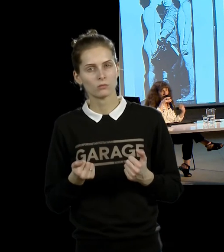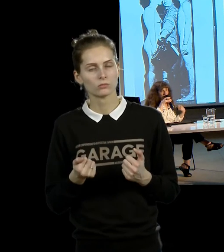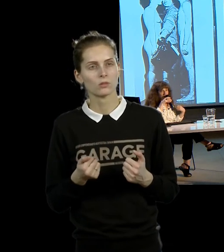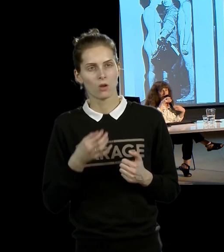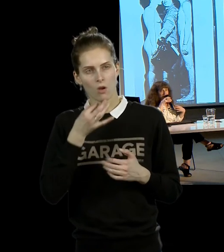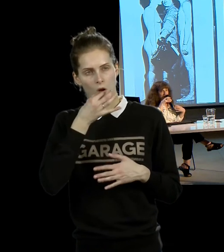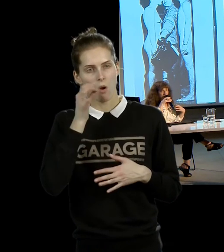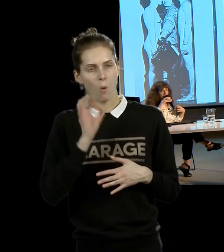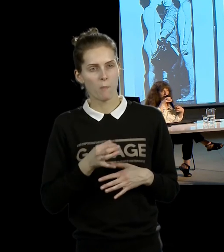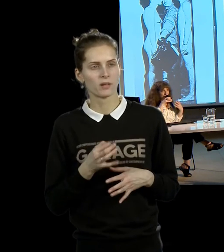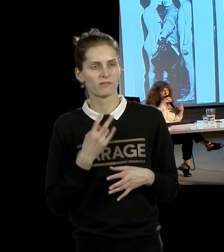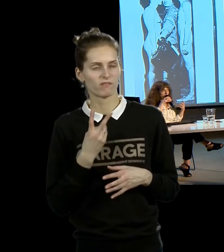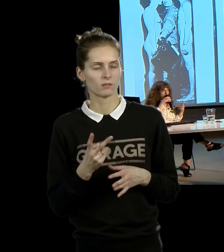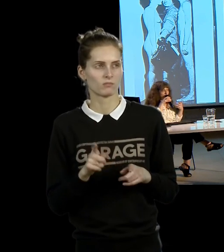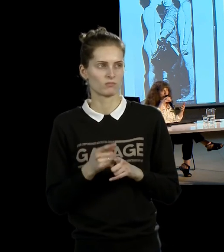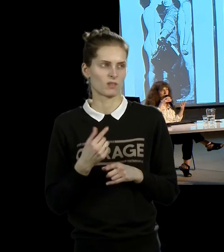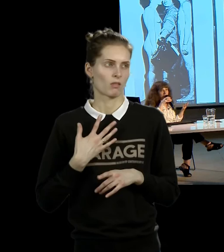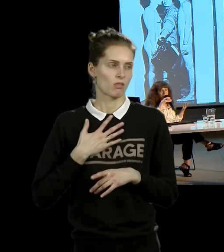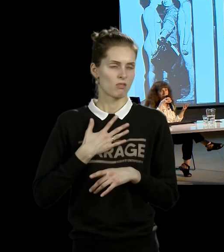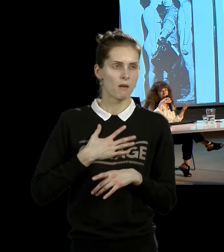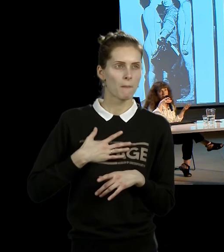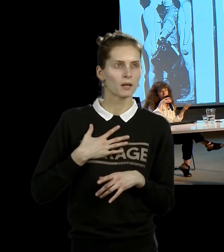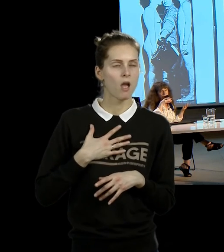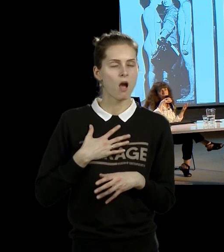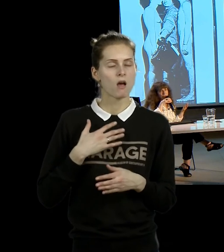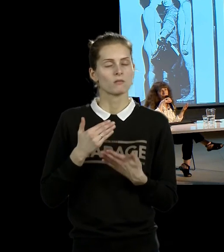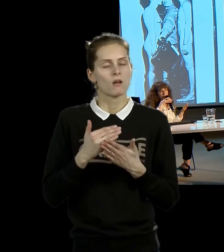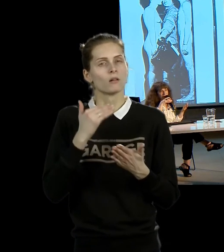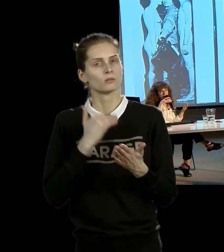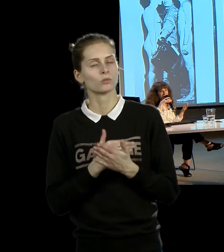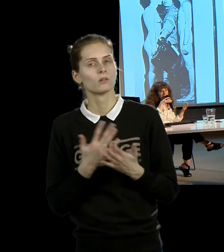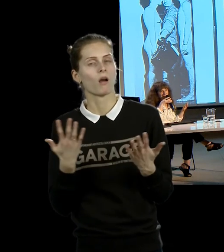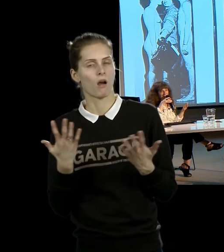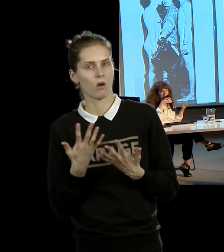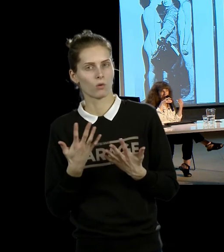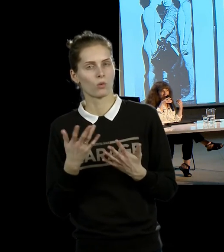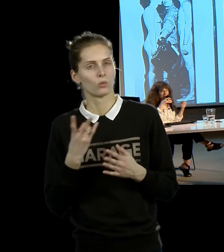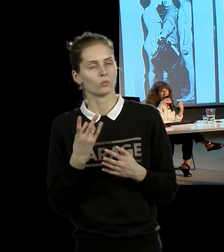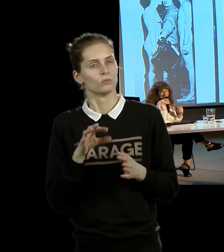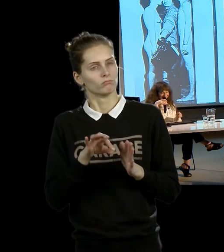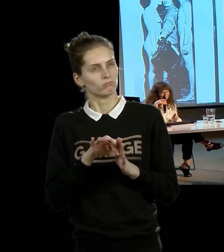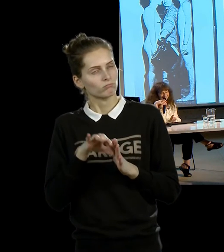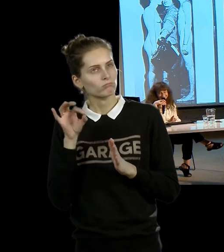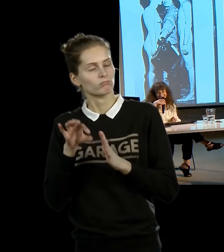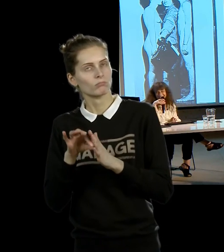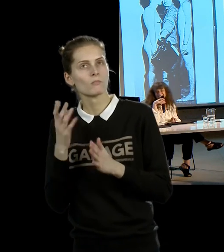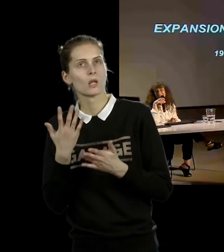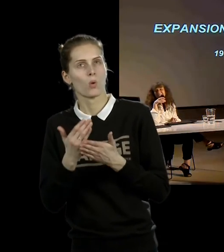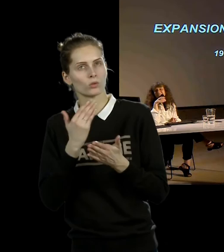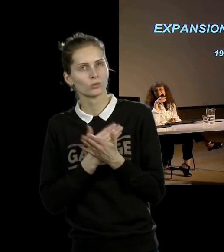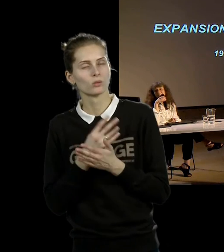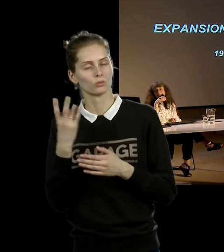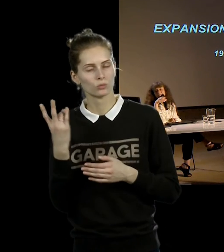опытом, когда достаточно неприятным для тебя, но попытаться что-то из него извлечь. Это очень сложно, но надо стараться.